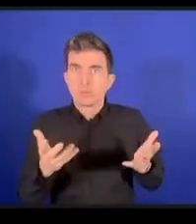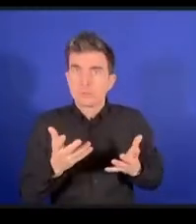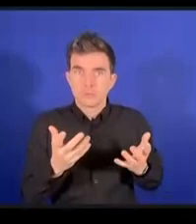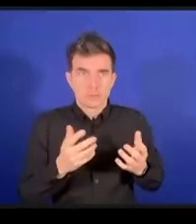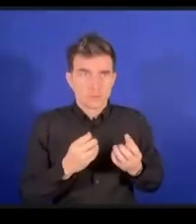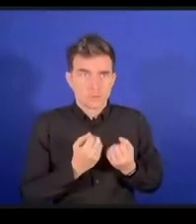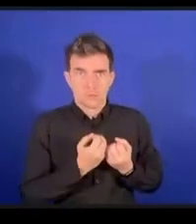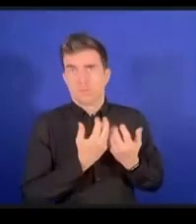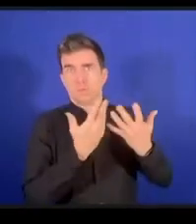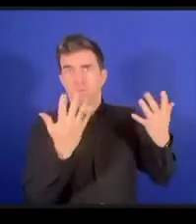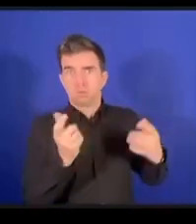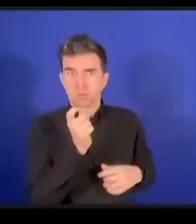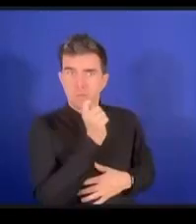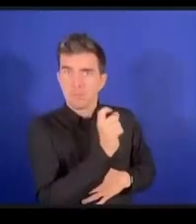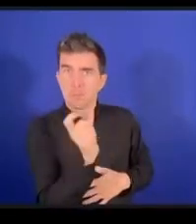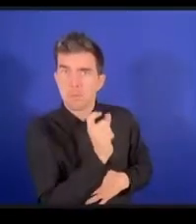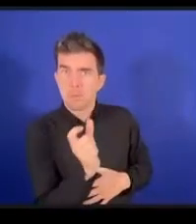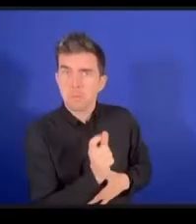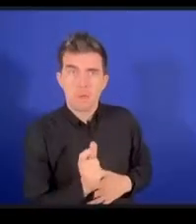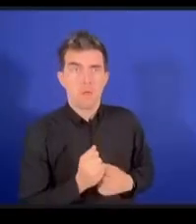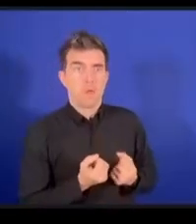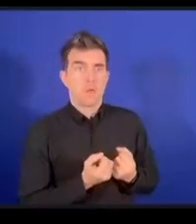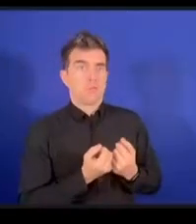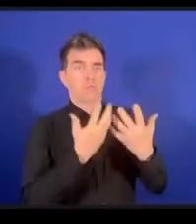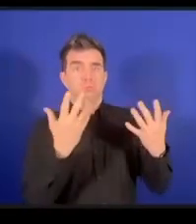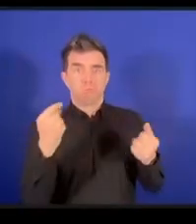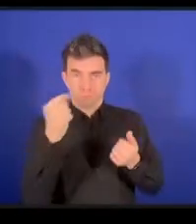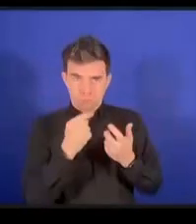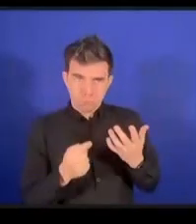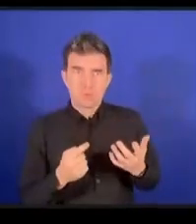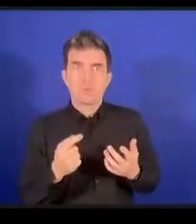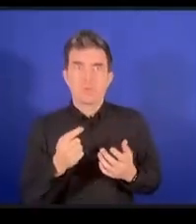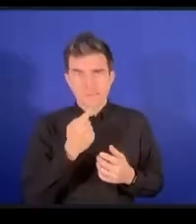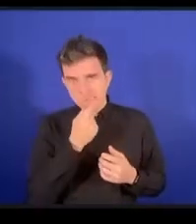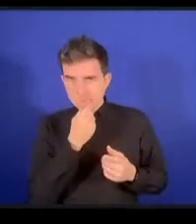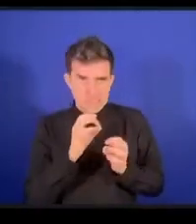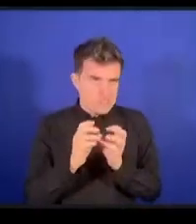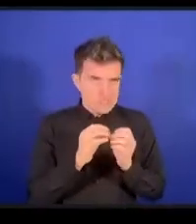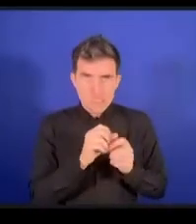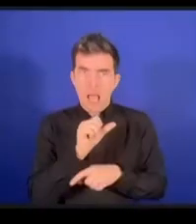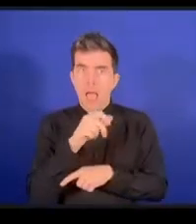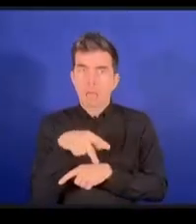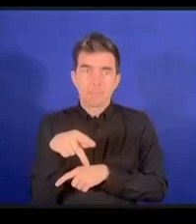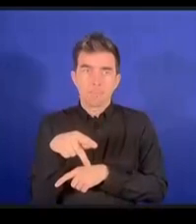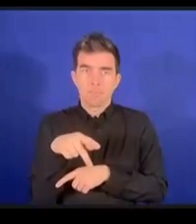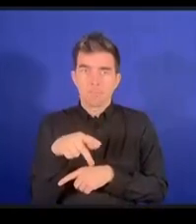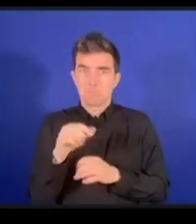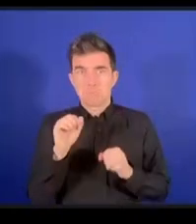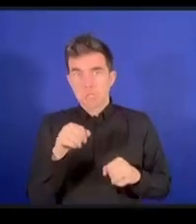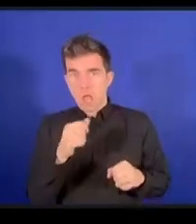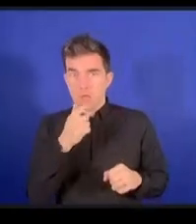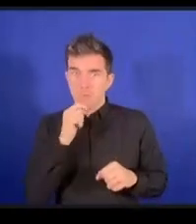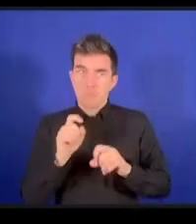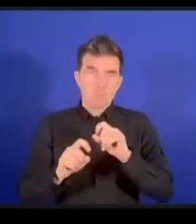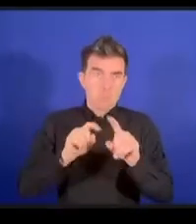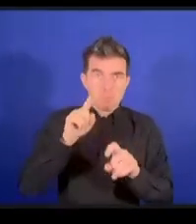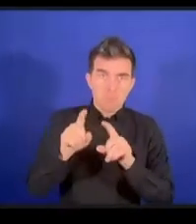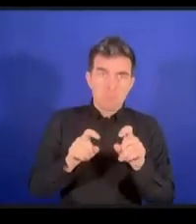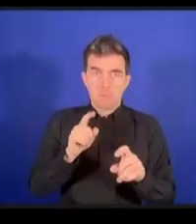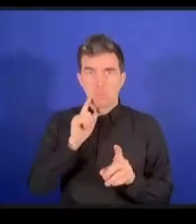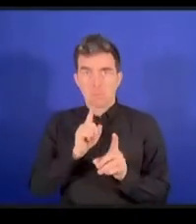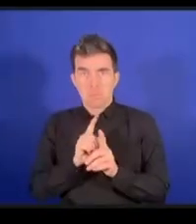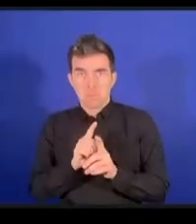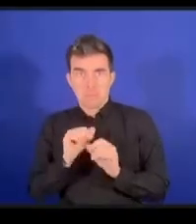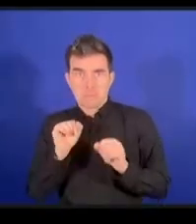クエリなども文章で書いてもそれに対して答えが出る多くのいくつもの